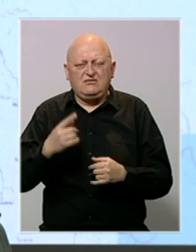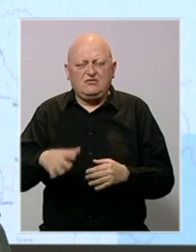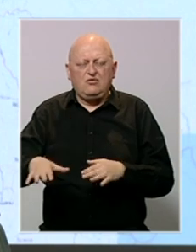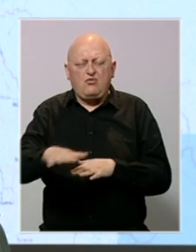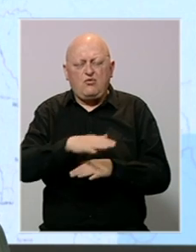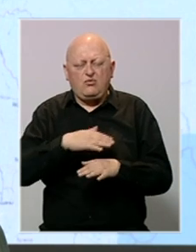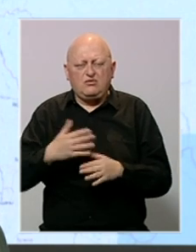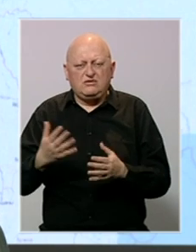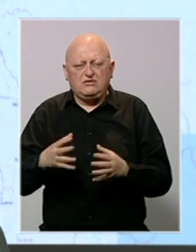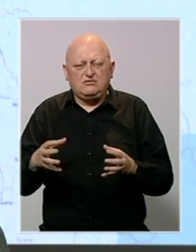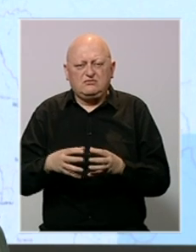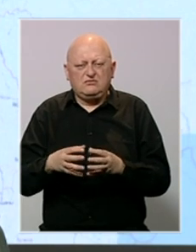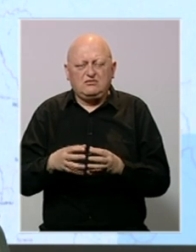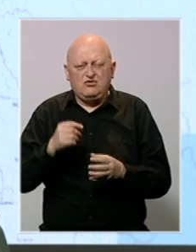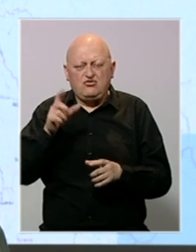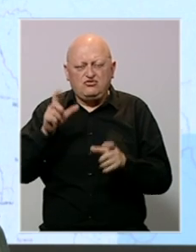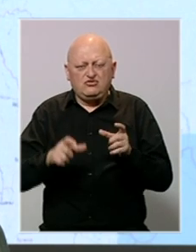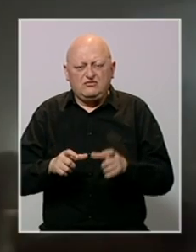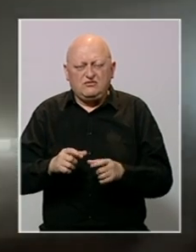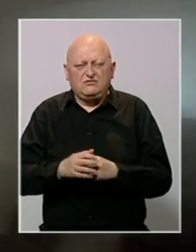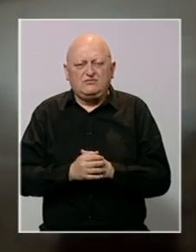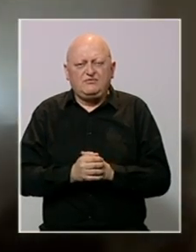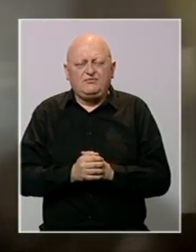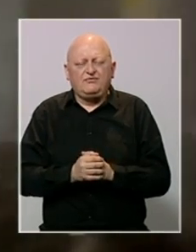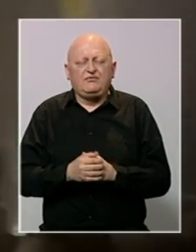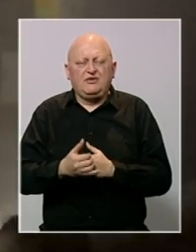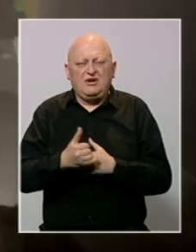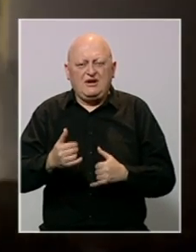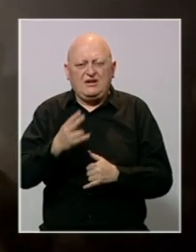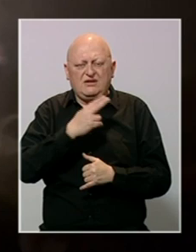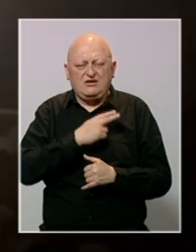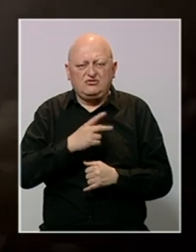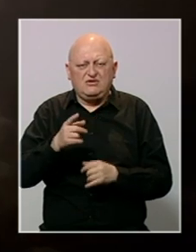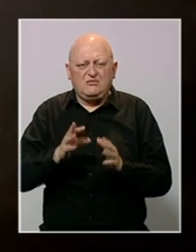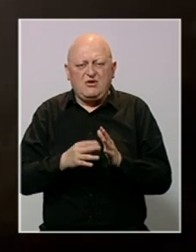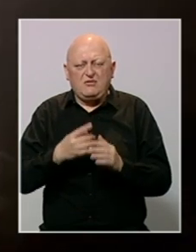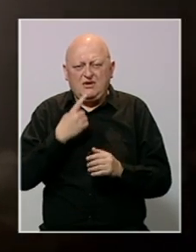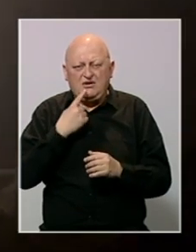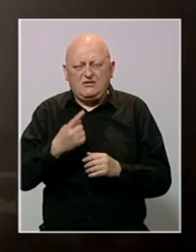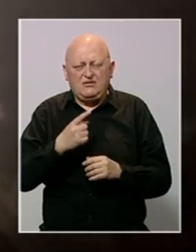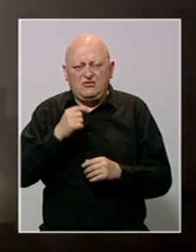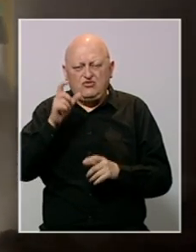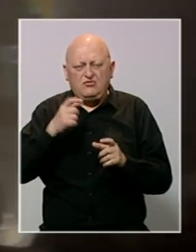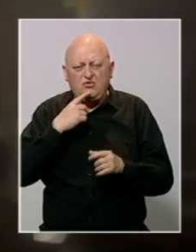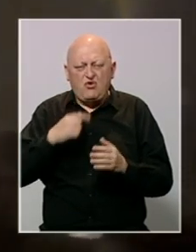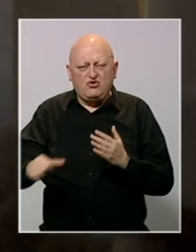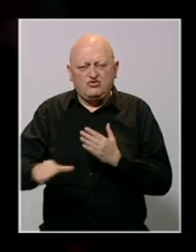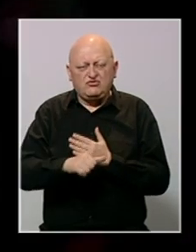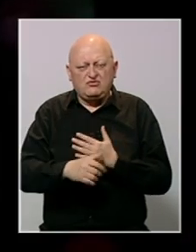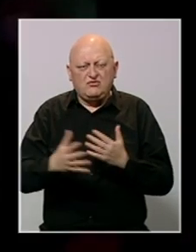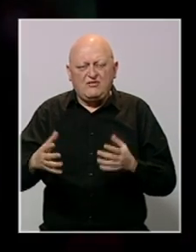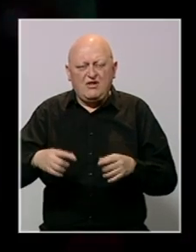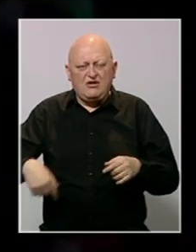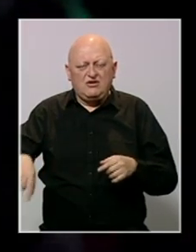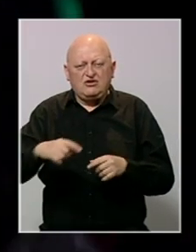području gdje je skoncentrisano ljudstvo nacionalista. Grado načelnik opkoljenog Marijupolja rekao je da ljudima koji se kriju u velikom